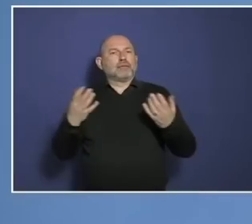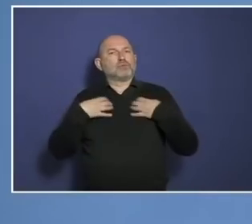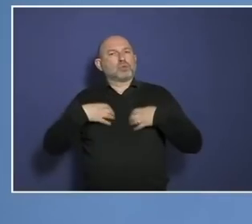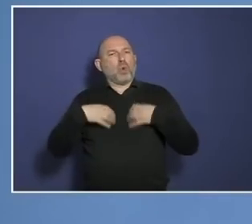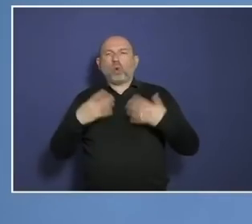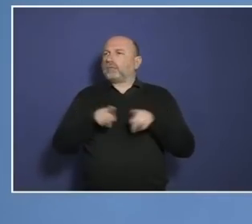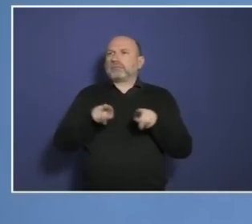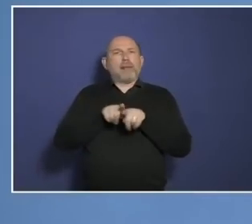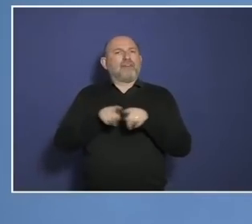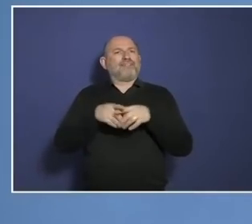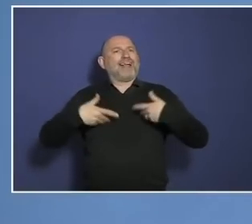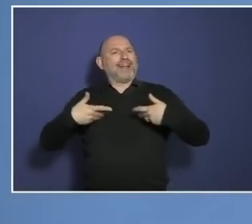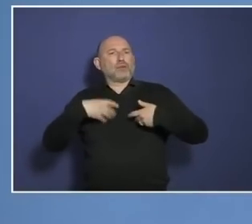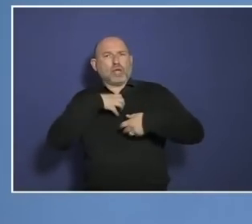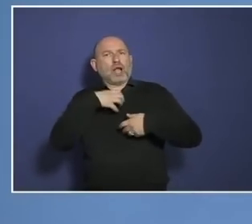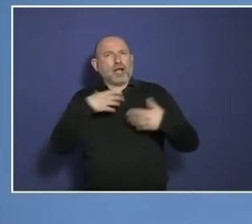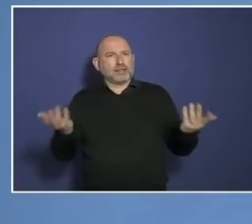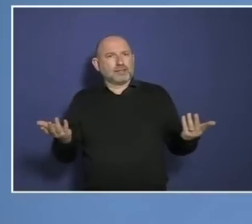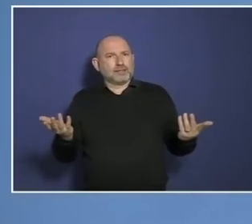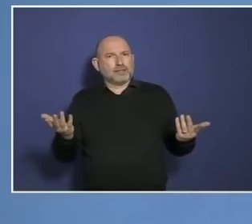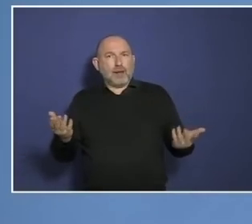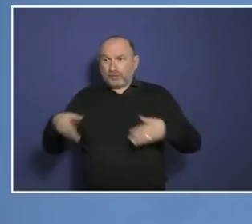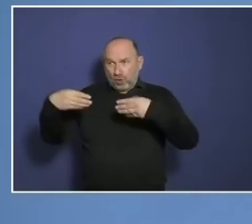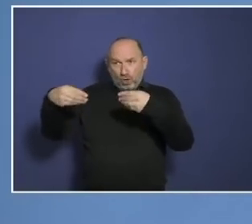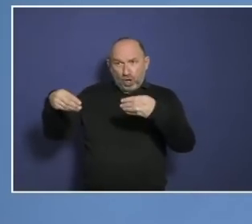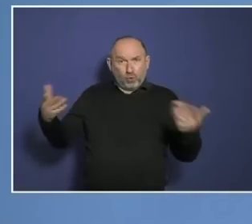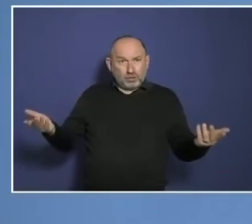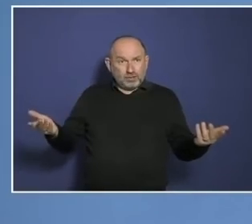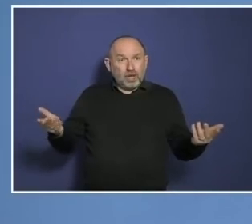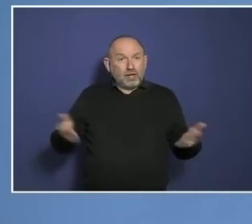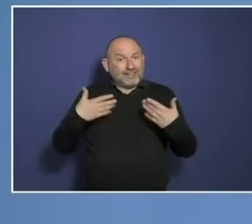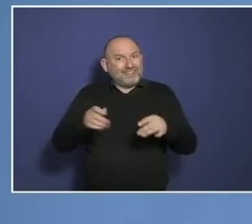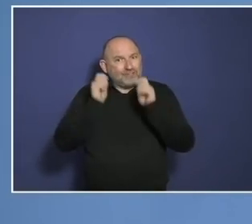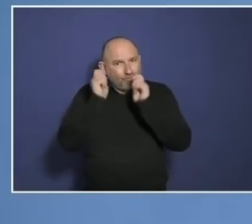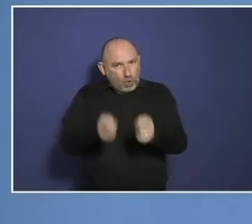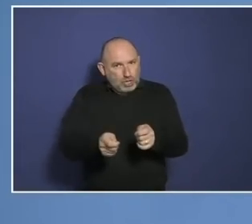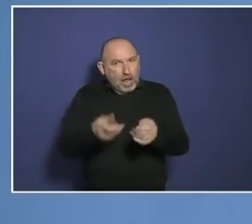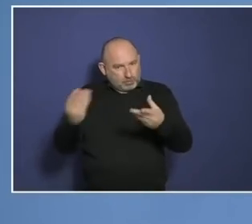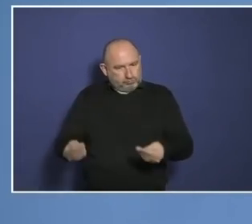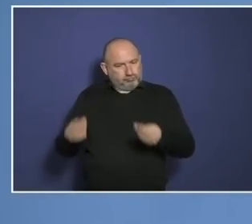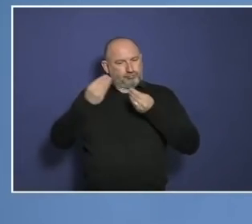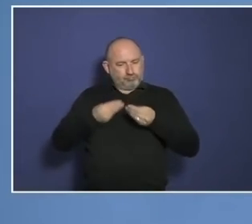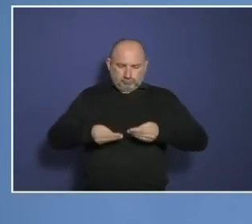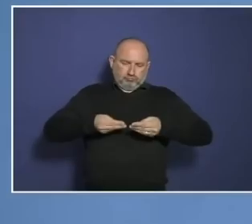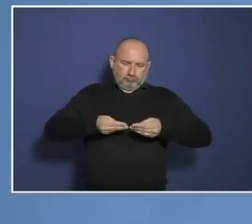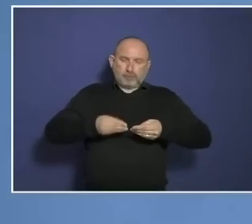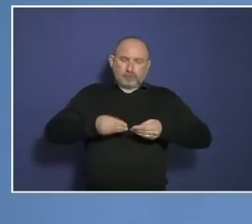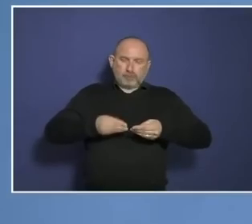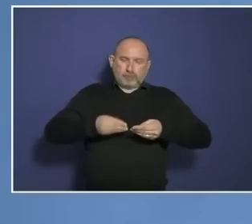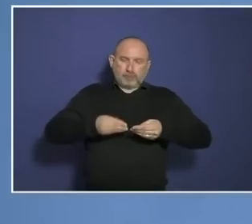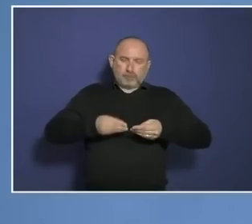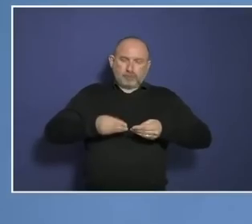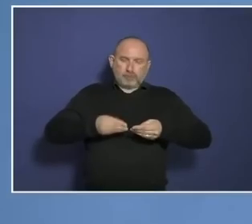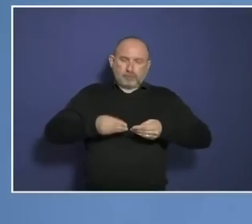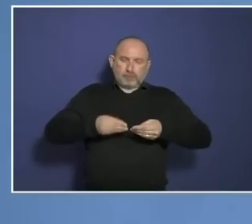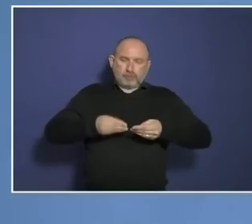hören. Und also diese Lockerung ist ja auch vorgeschlagen worden, an mich herangetragen worden, das werden wir nicht machen. So